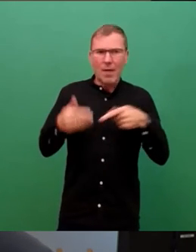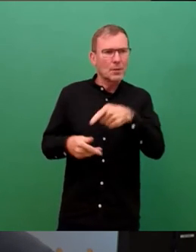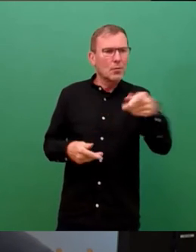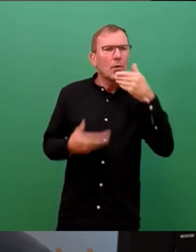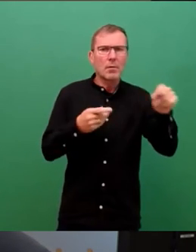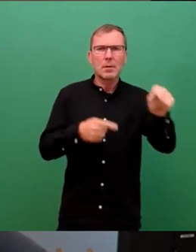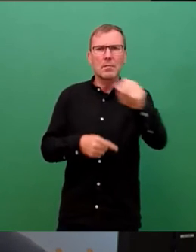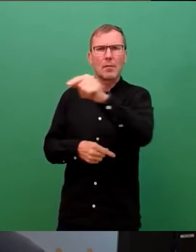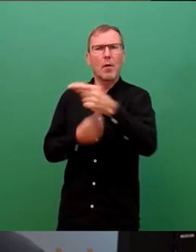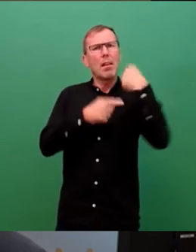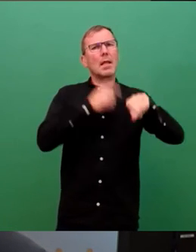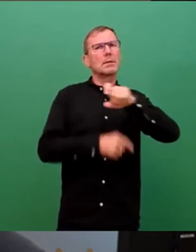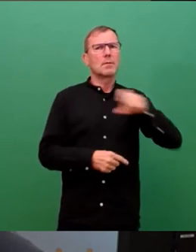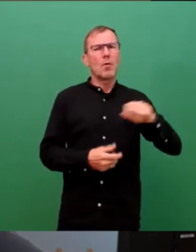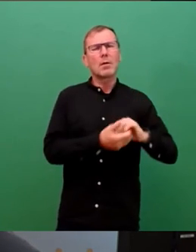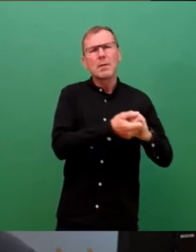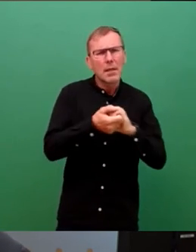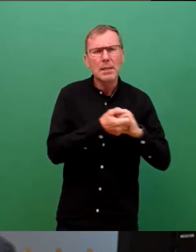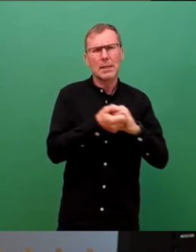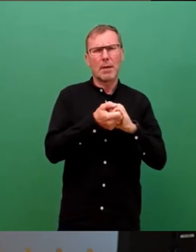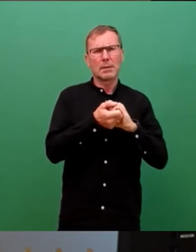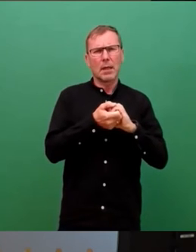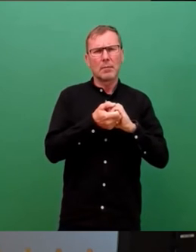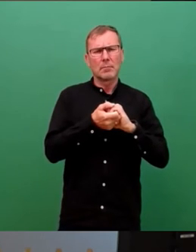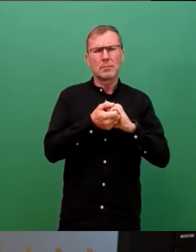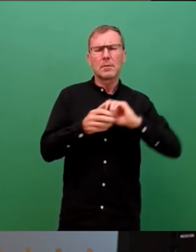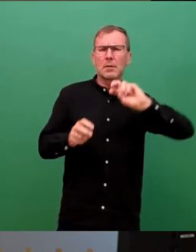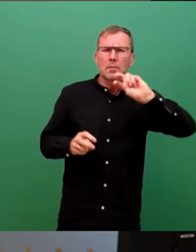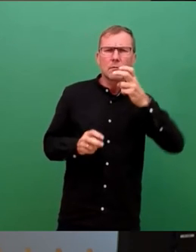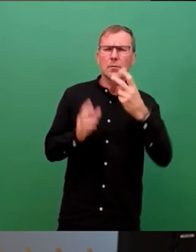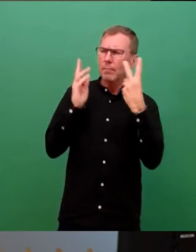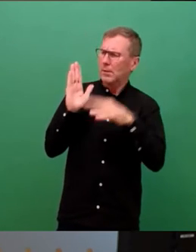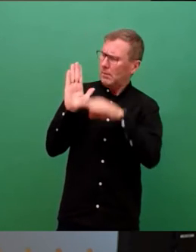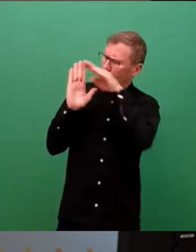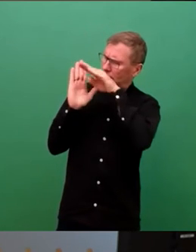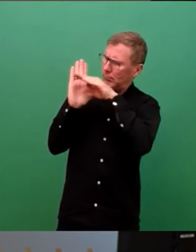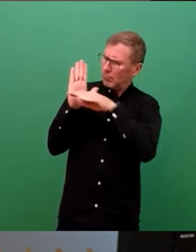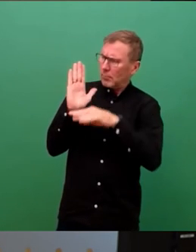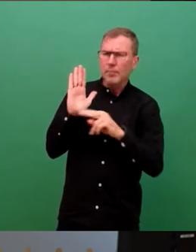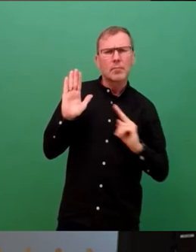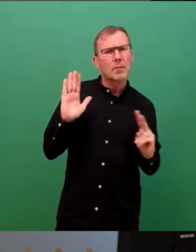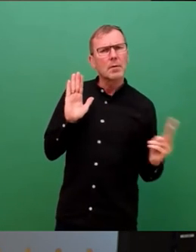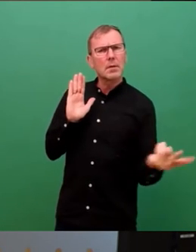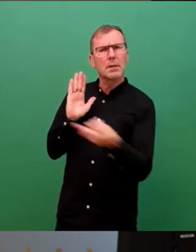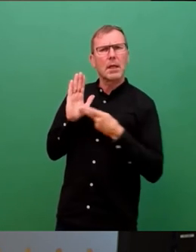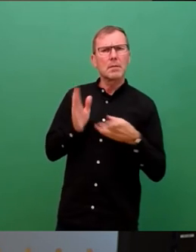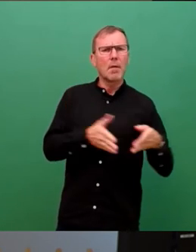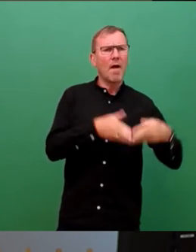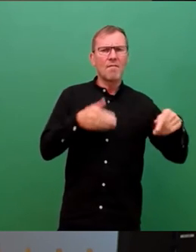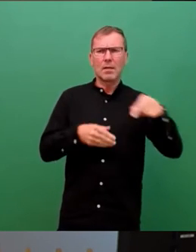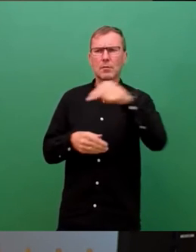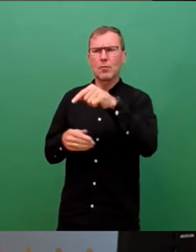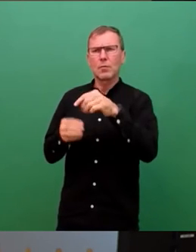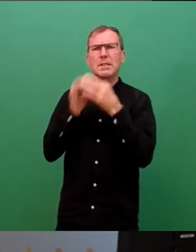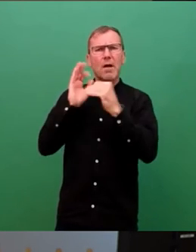vergangenen Wochen gemeinsam auf den Weg gemacht haben, diese Prioritäten fraktionsübergreifend zu formulieren. Ich bin der